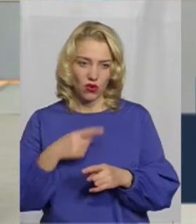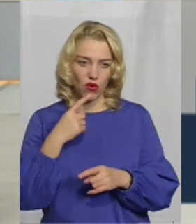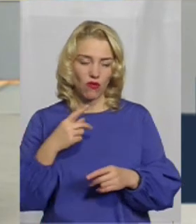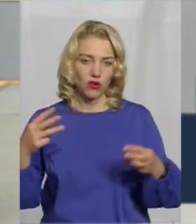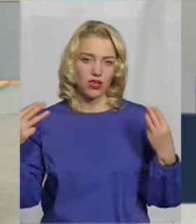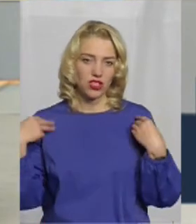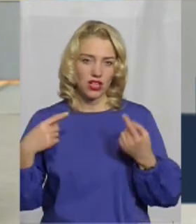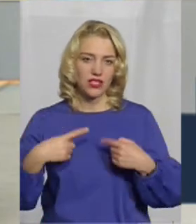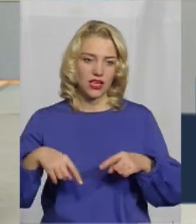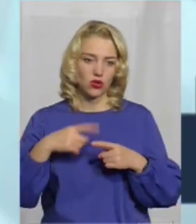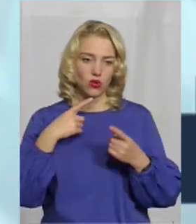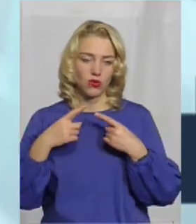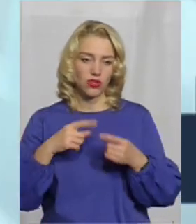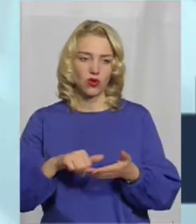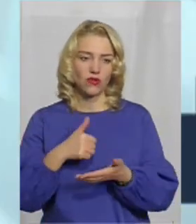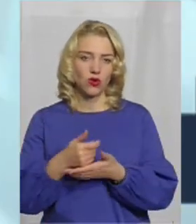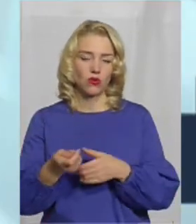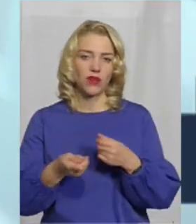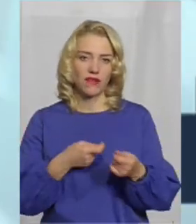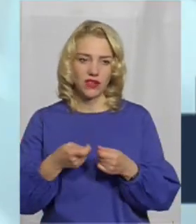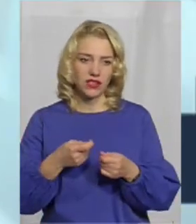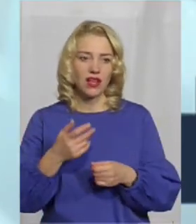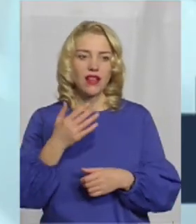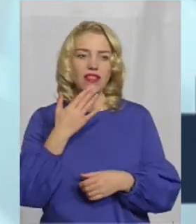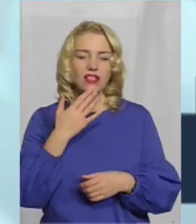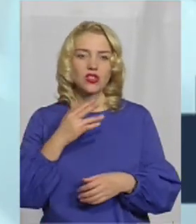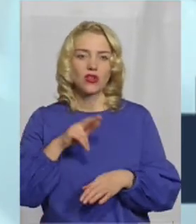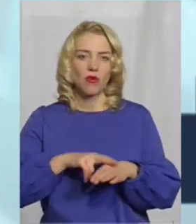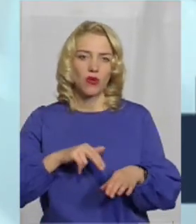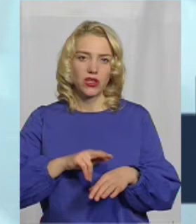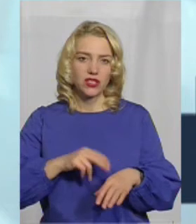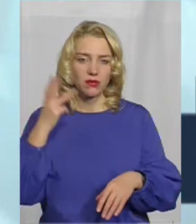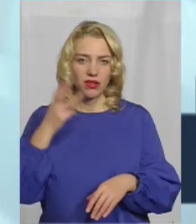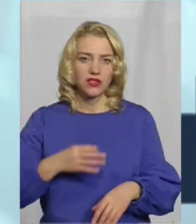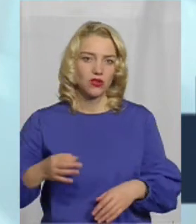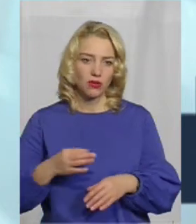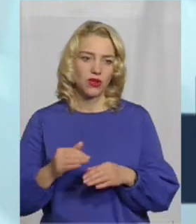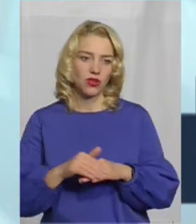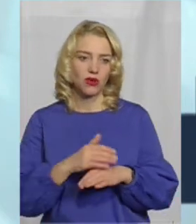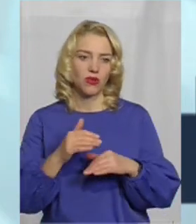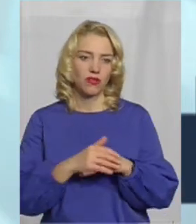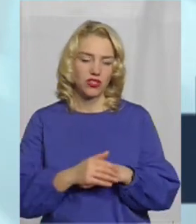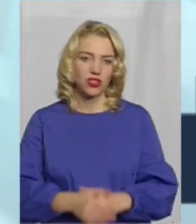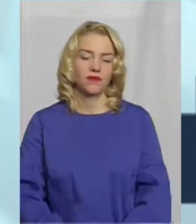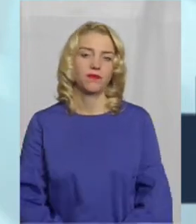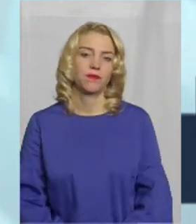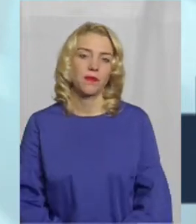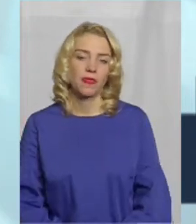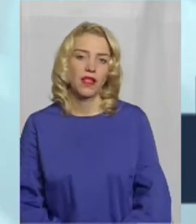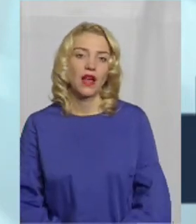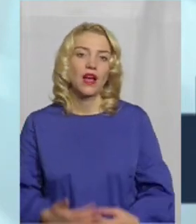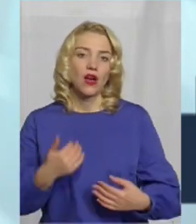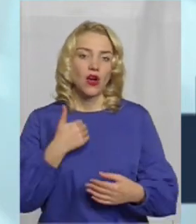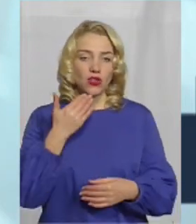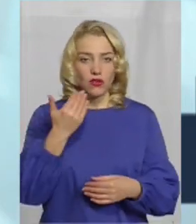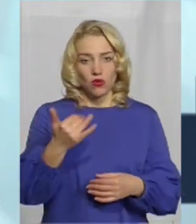начальницею сектору комунікації Головного управління Нацполіції у Хмельницькій області. Доброго вечора! Доброго вечора! Хотіво вас